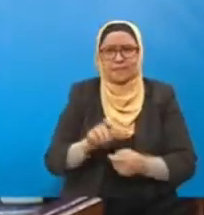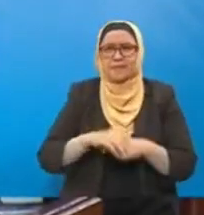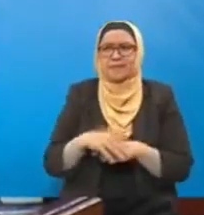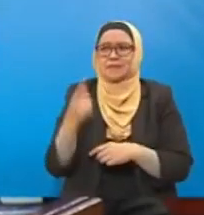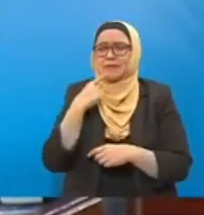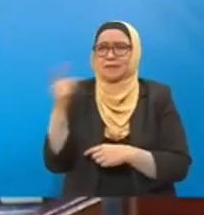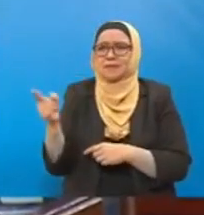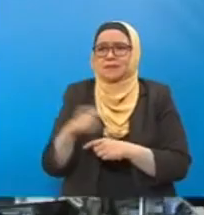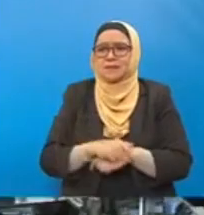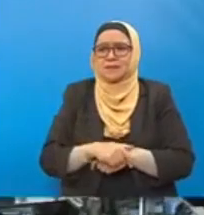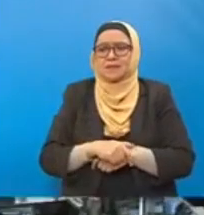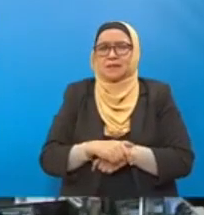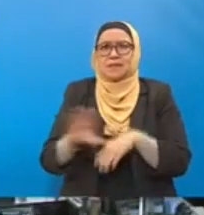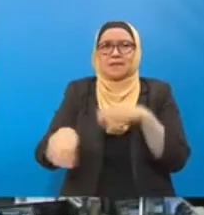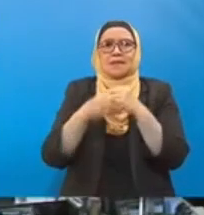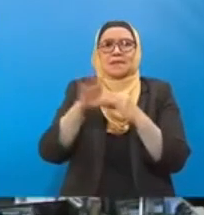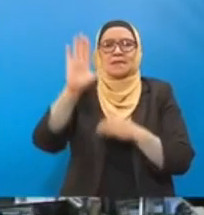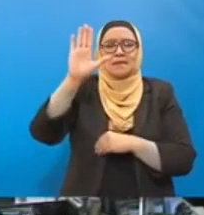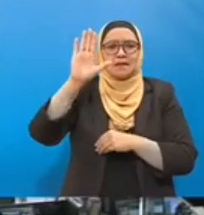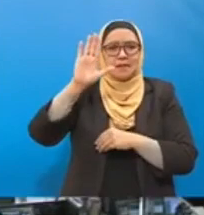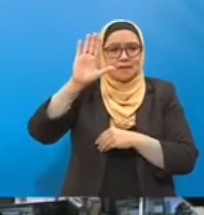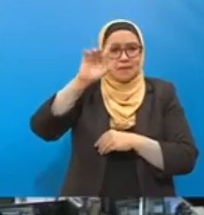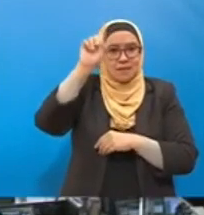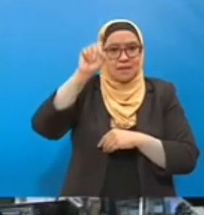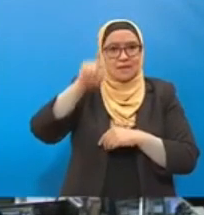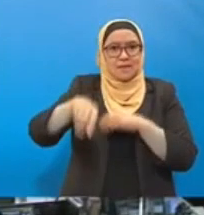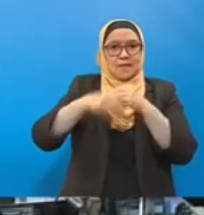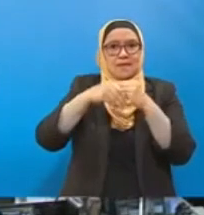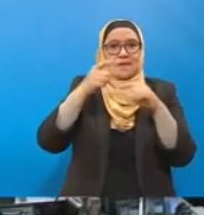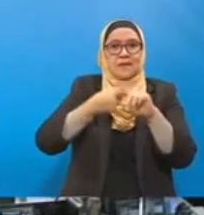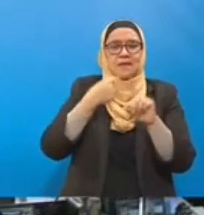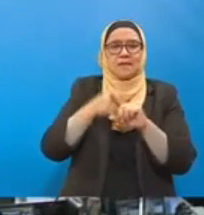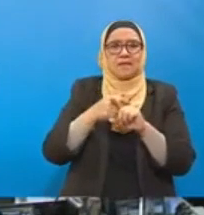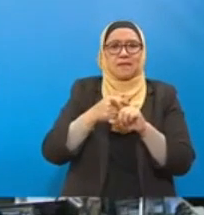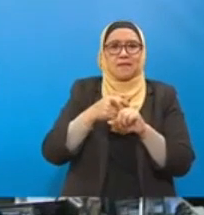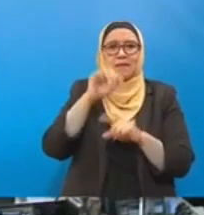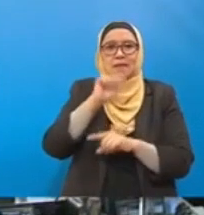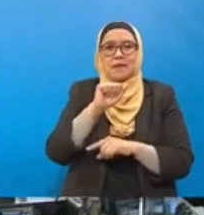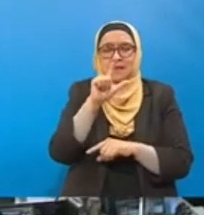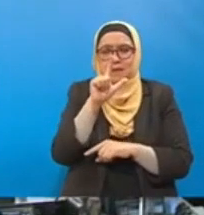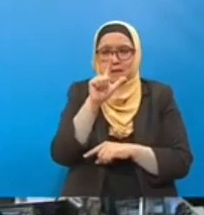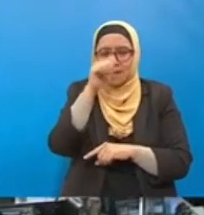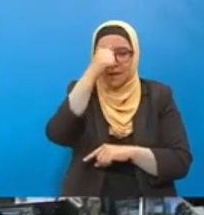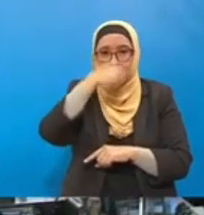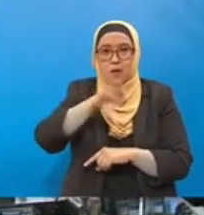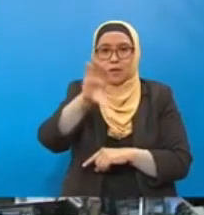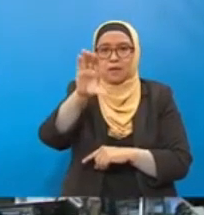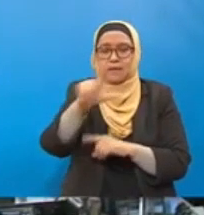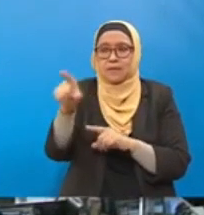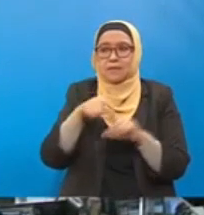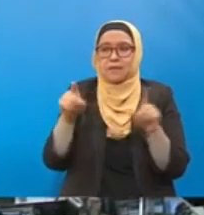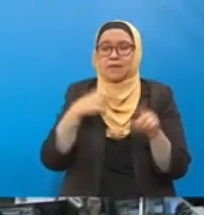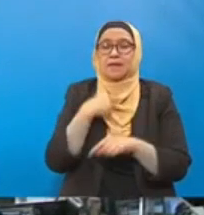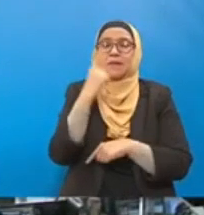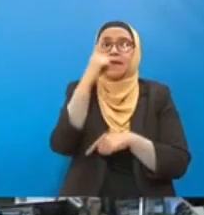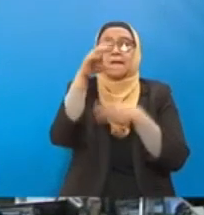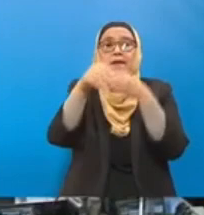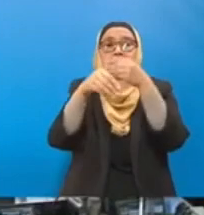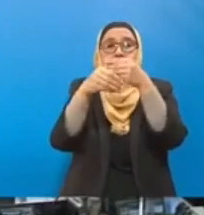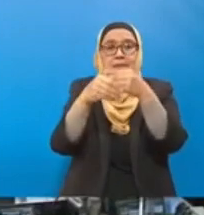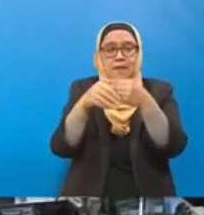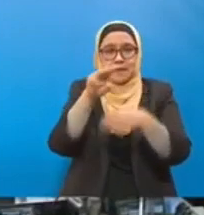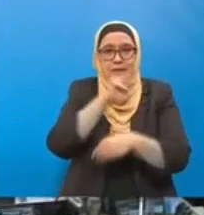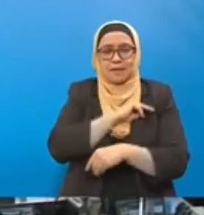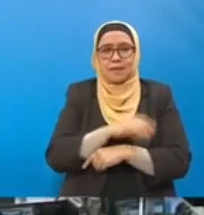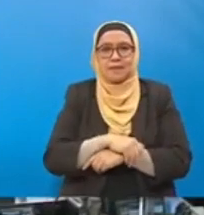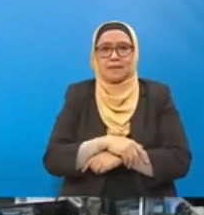Kejap. Saya nak tambah, nak bertanyakan kepada Menteri, kita sebutkan sasaran